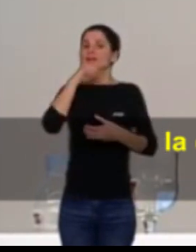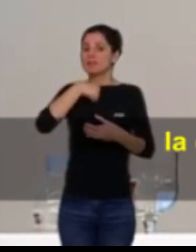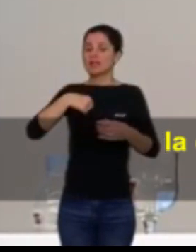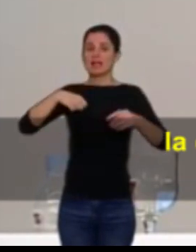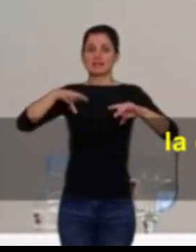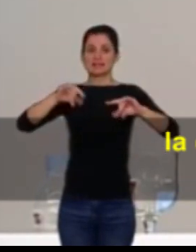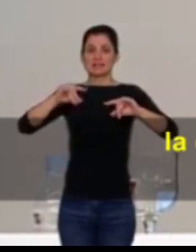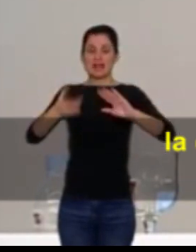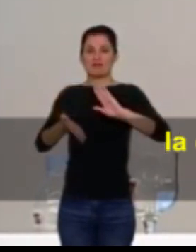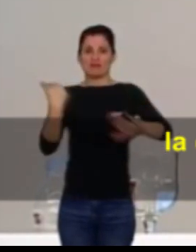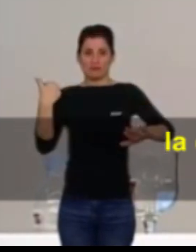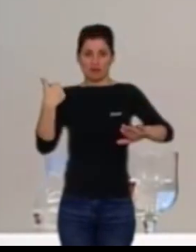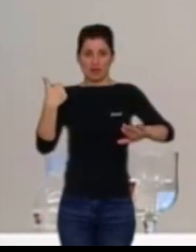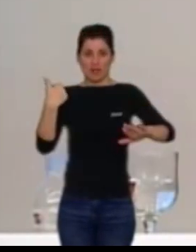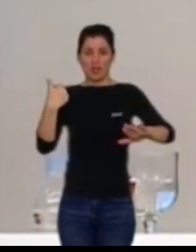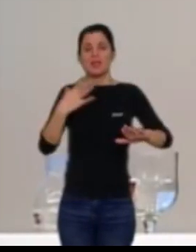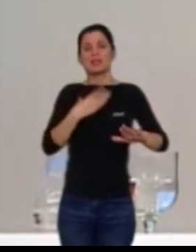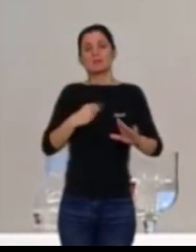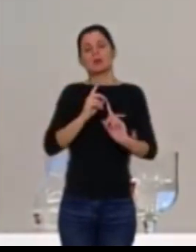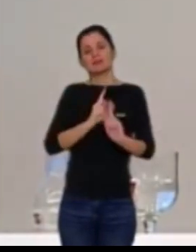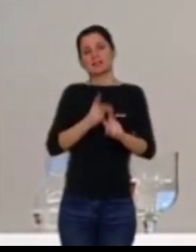al camp d'Elx.